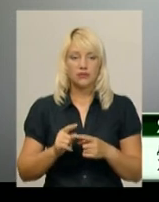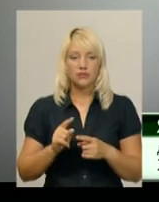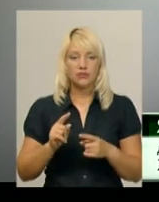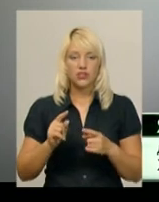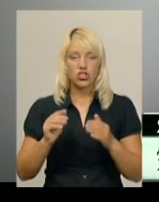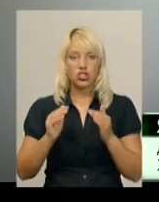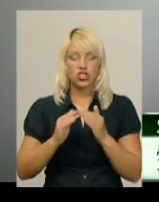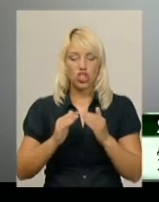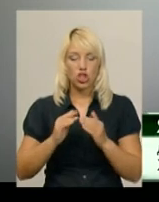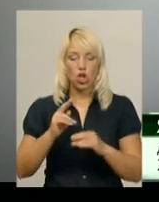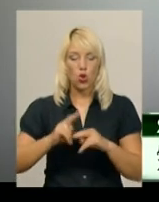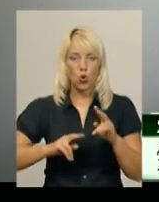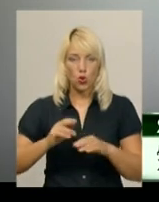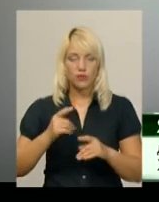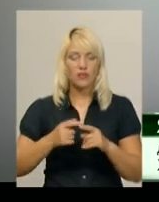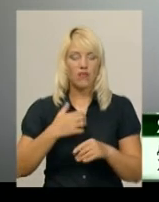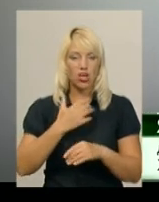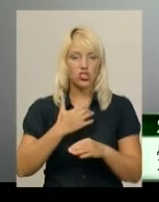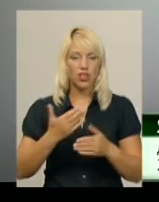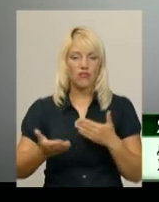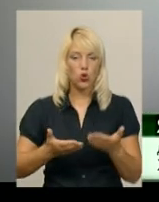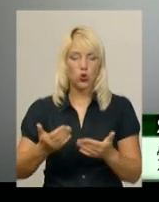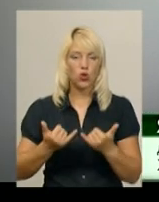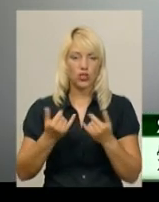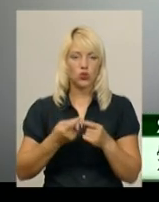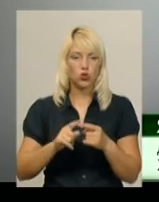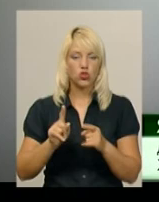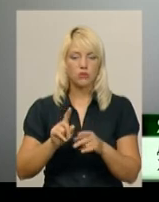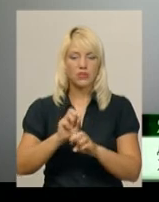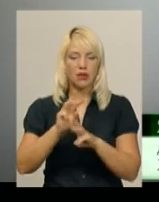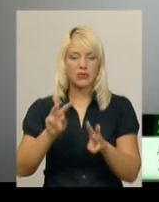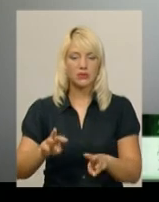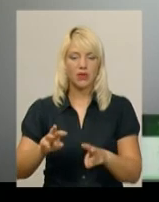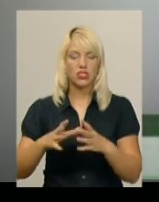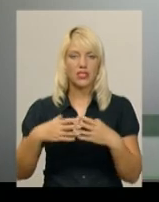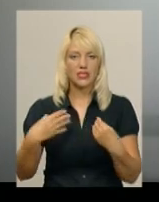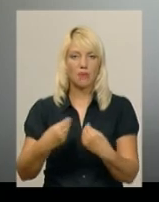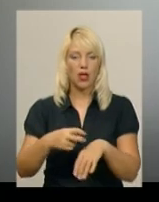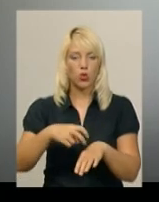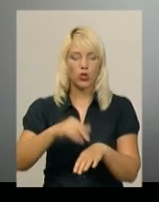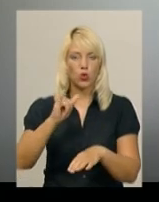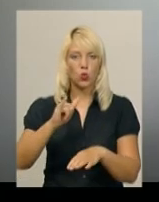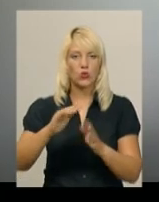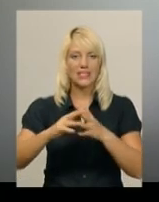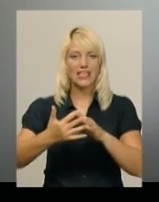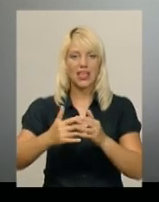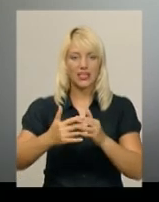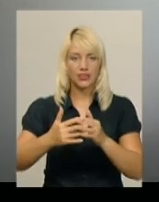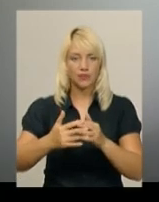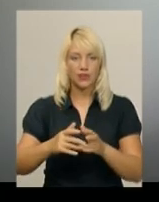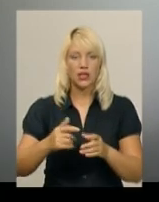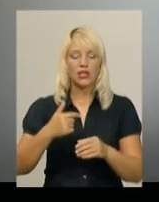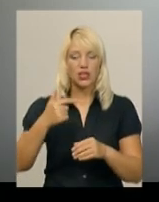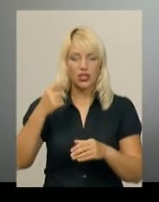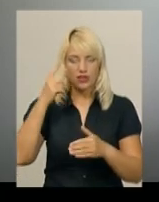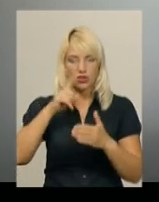важливий крок для того, щоб забезпечити саме сімейного лікаря в селі. І ми надіймемо, що сімейні лікарі поїдуть